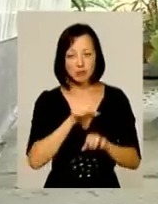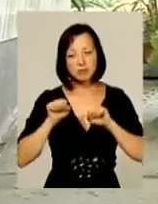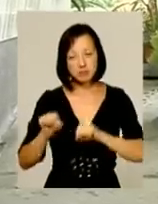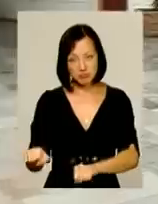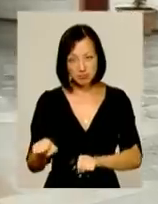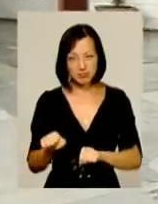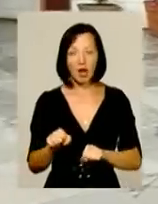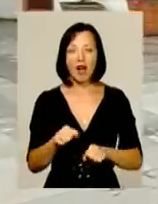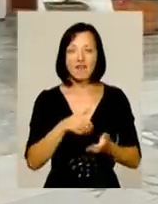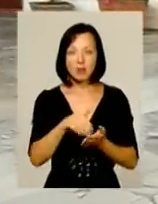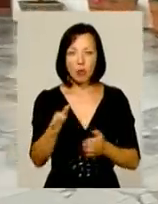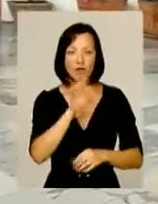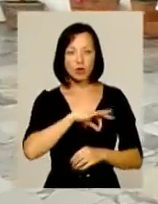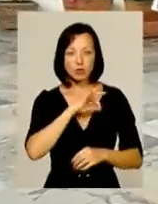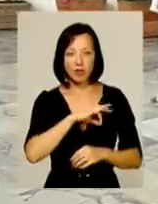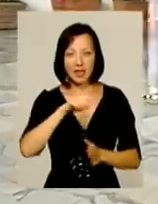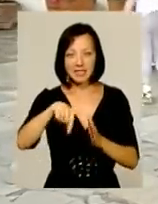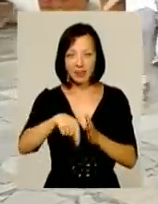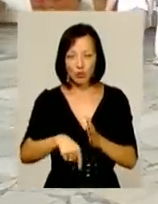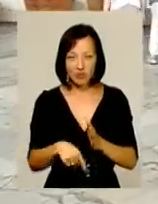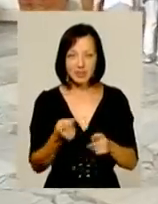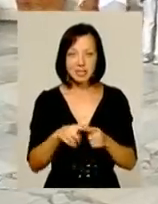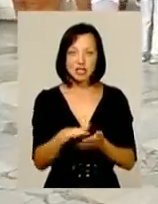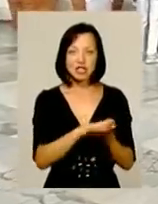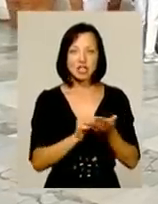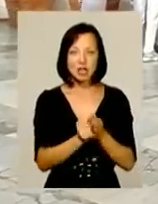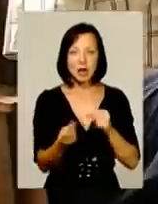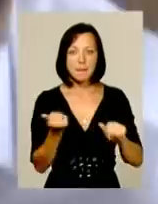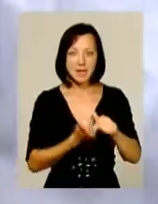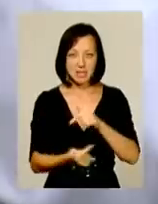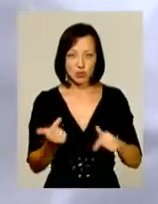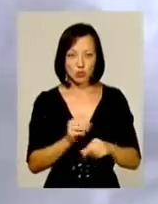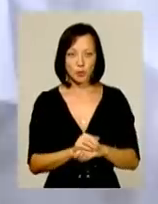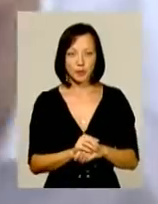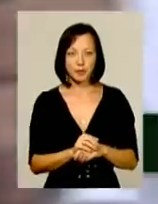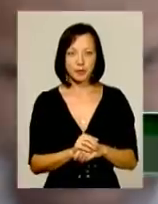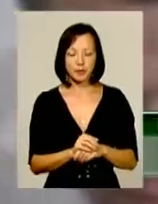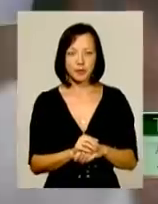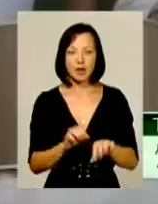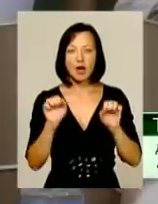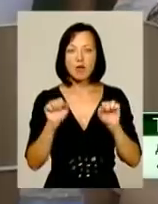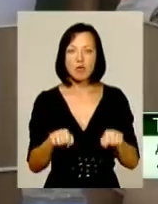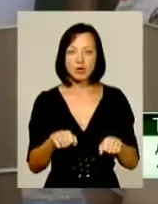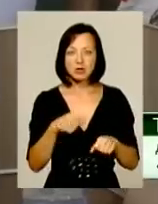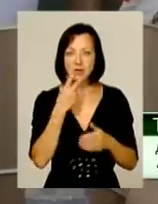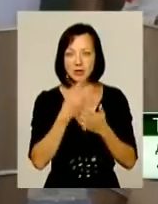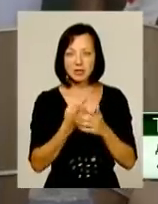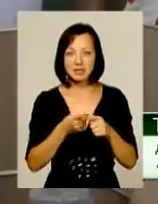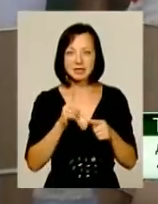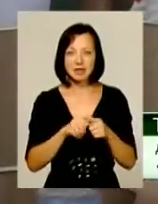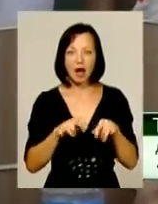Поділля. Мовляв, відмова у користуванні свертловиною – це знищення бізнесу. Можна дізнати цю акцію хочеться відпочивання